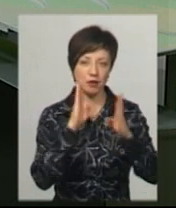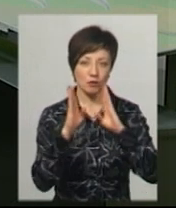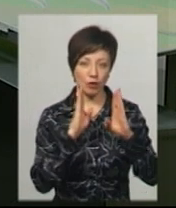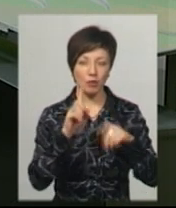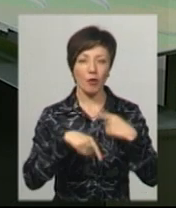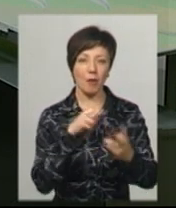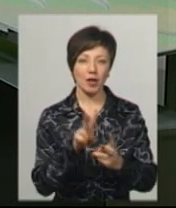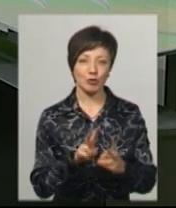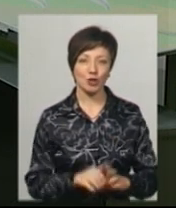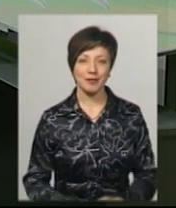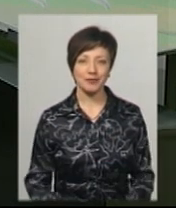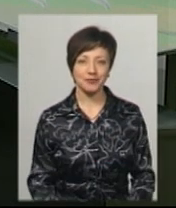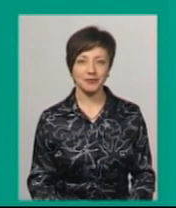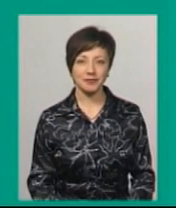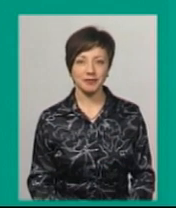Фейсбук. Побачимось.